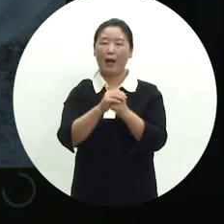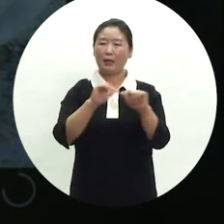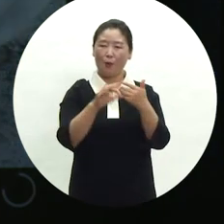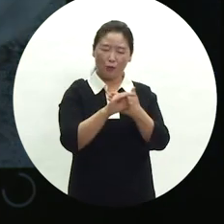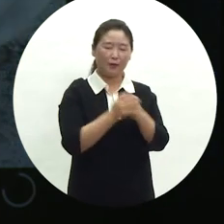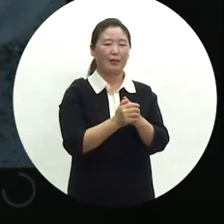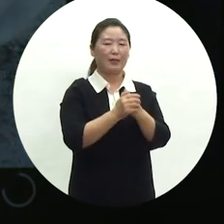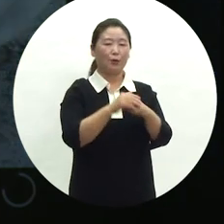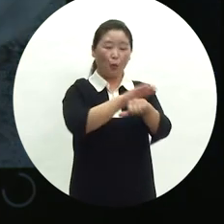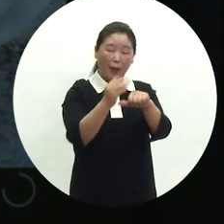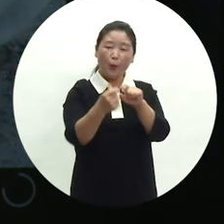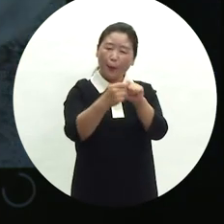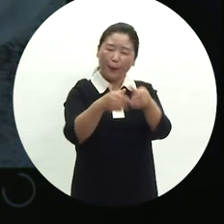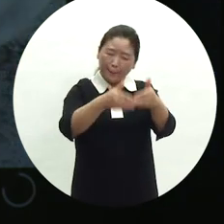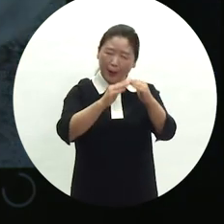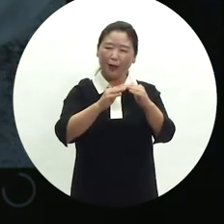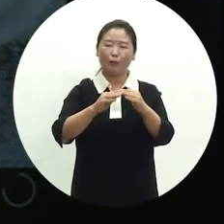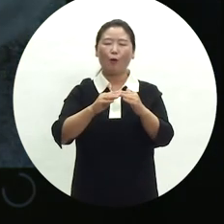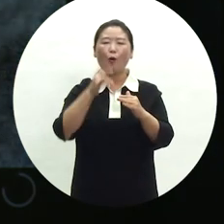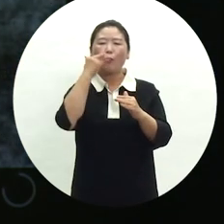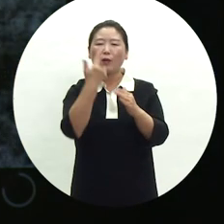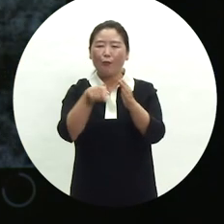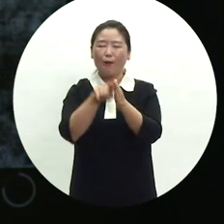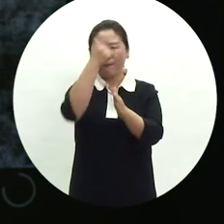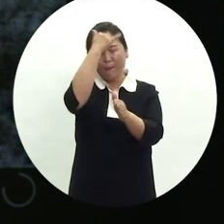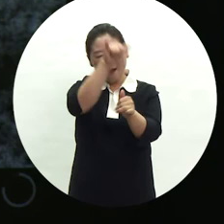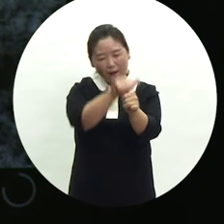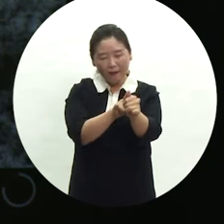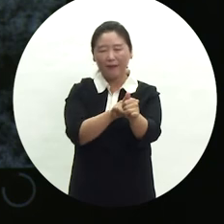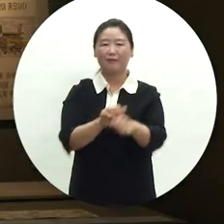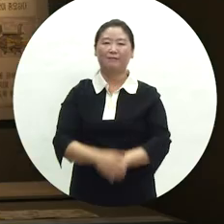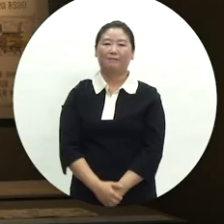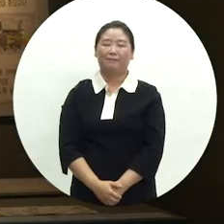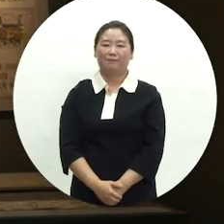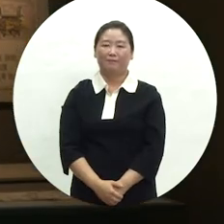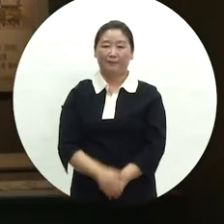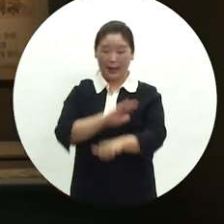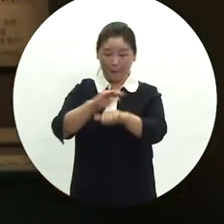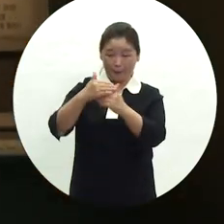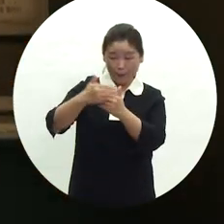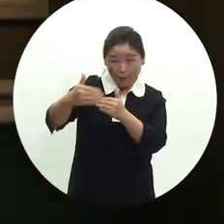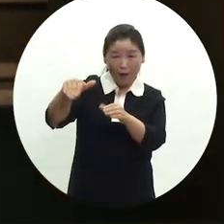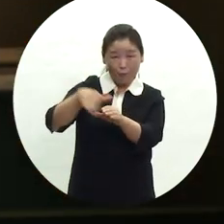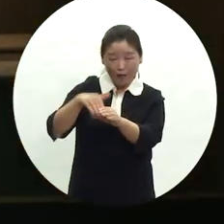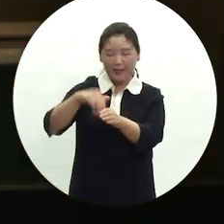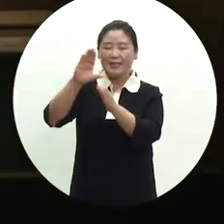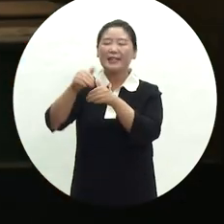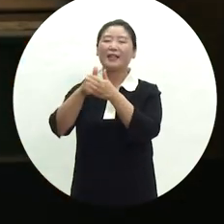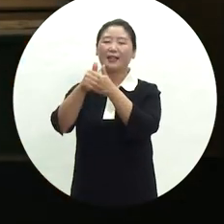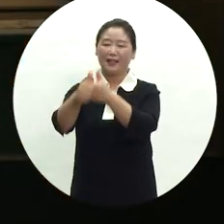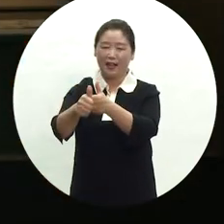짓고 돌아가신 이를 위해 마지막으로 효를 다하였습니다. 상례 절차와 문화는 시대의